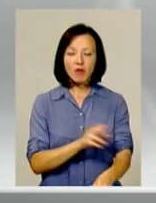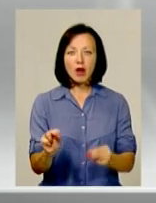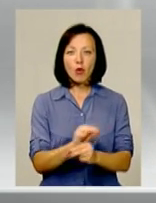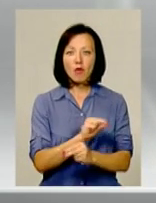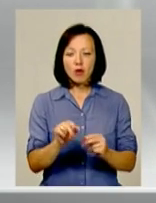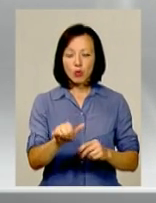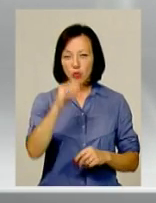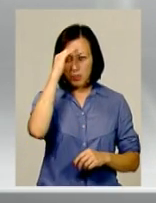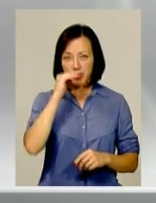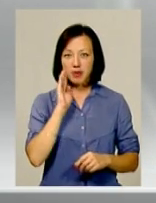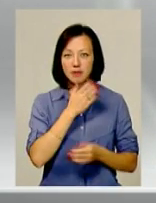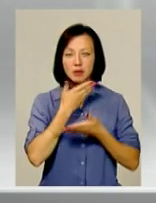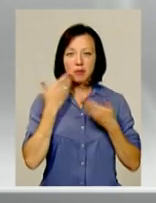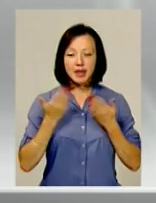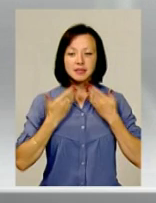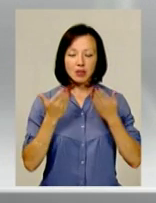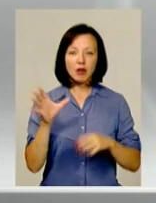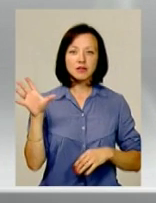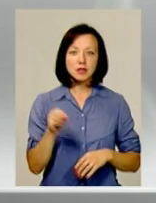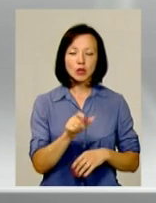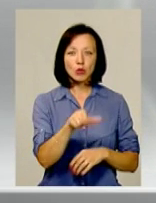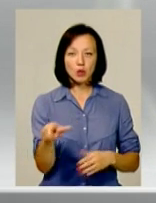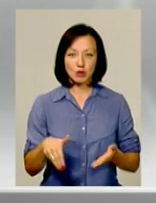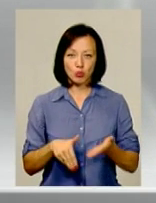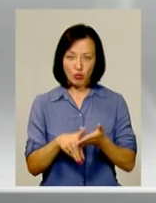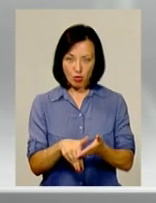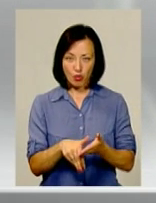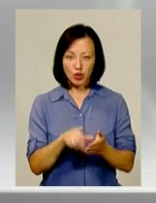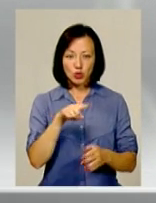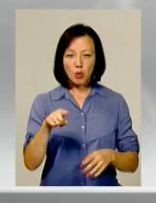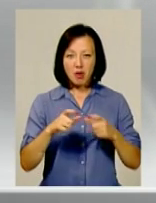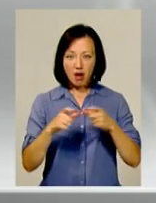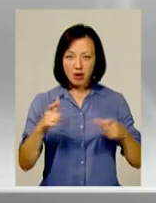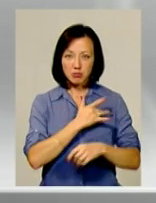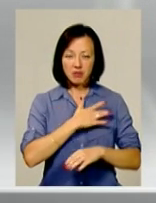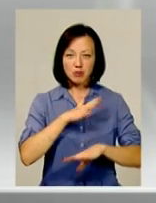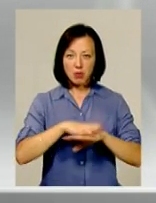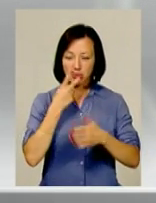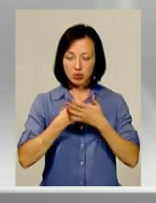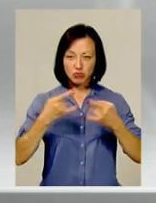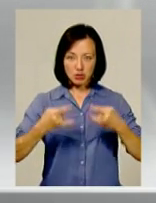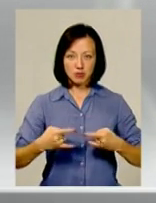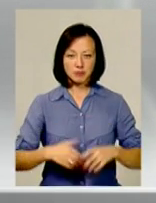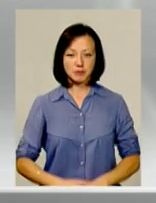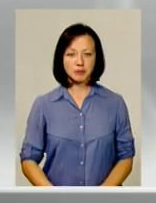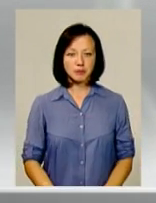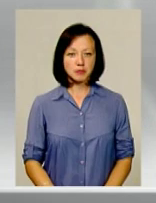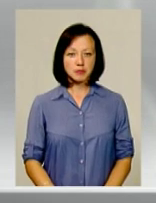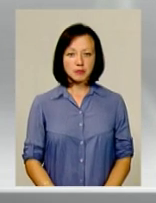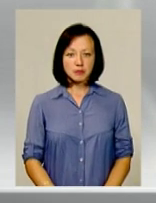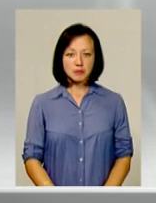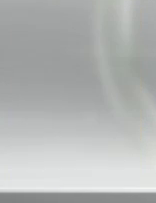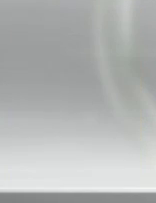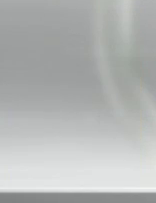лікування у батьків немає, тож звертаються до всіх небайдужих за допомогою. Номер картки Приватбанку мами Сашка Олександра Вишньовської